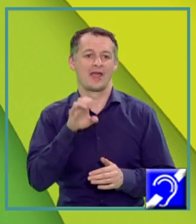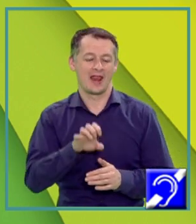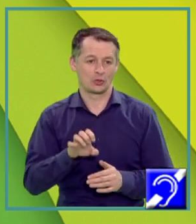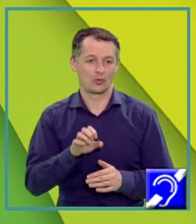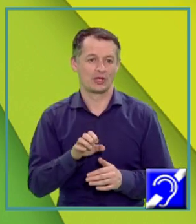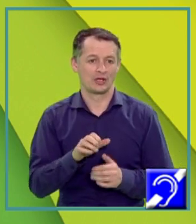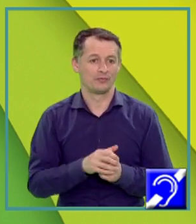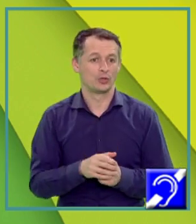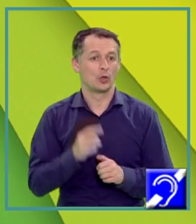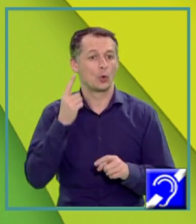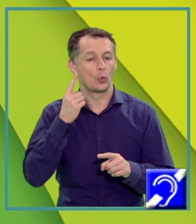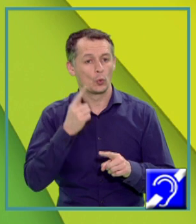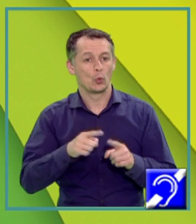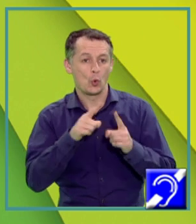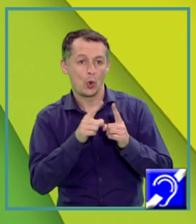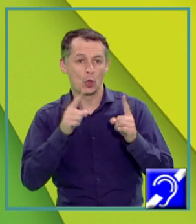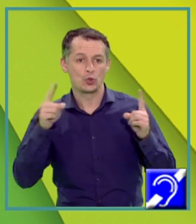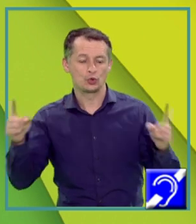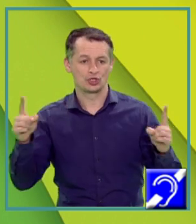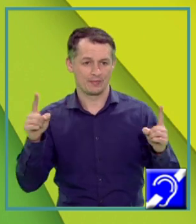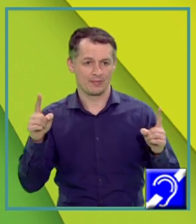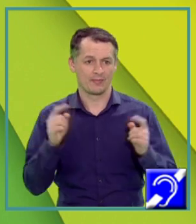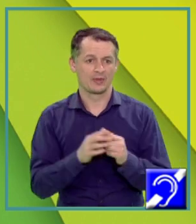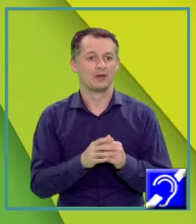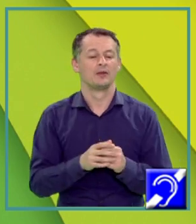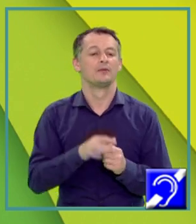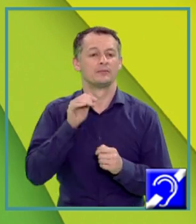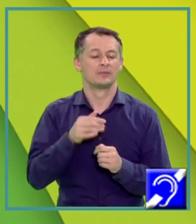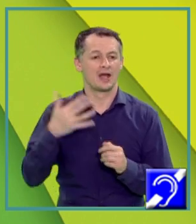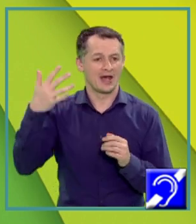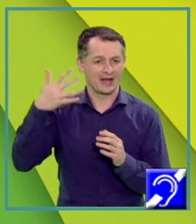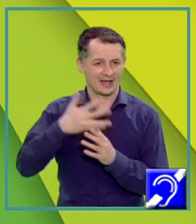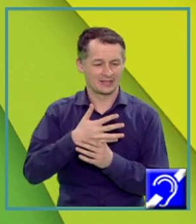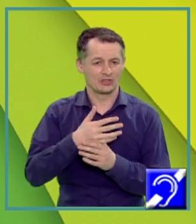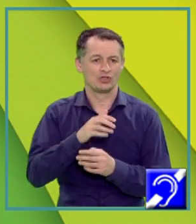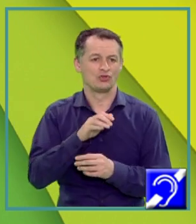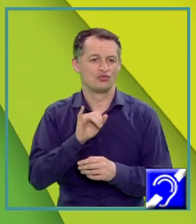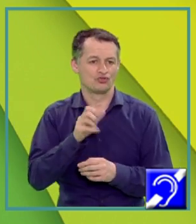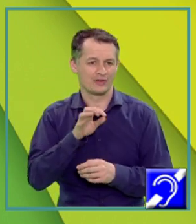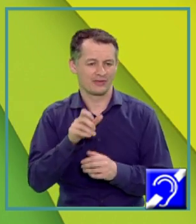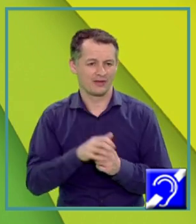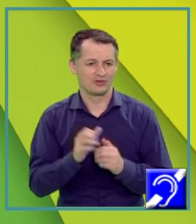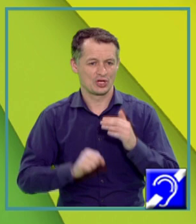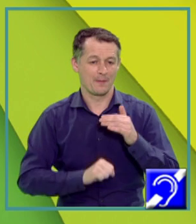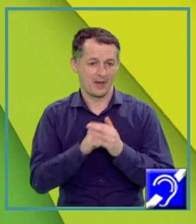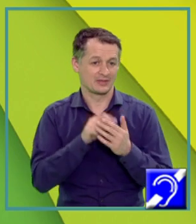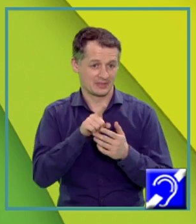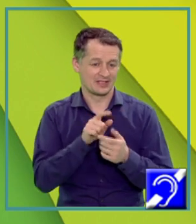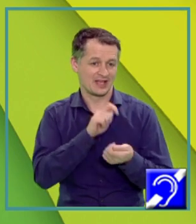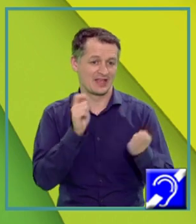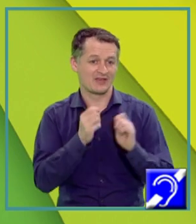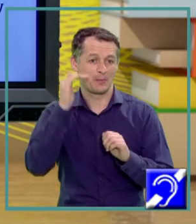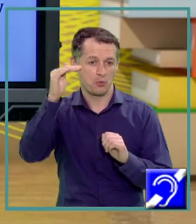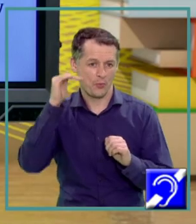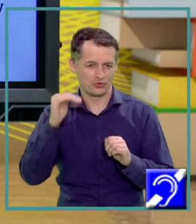lungimea de undă a radiației incidente și energia cinetică maximă sunt invers proporționale